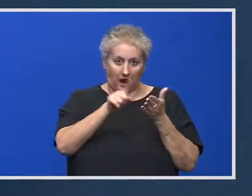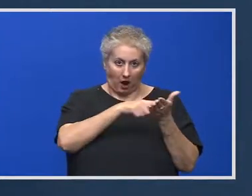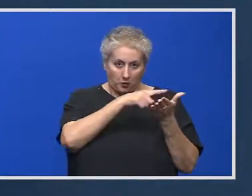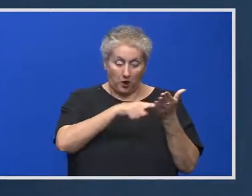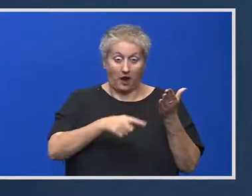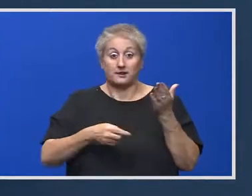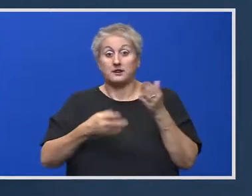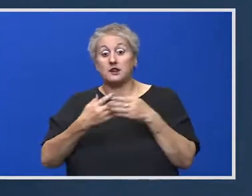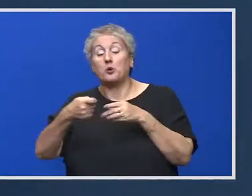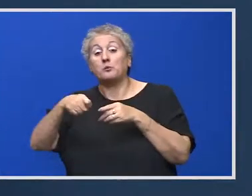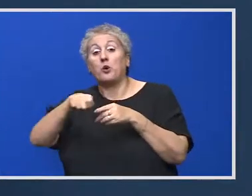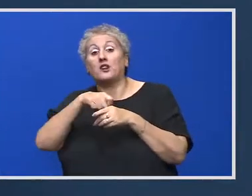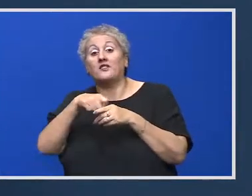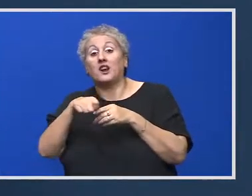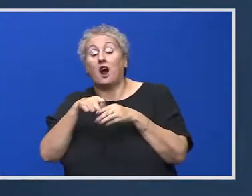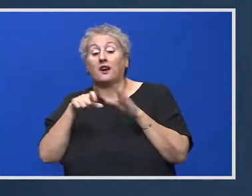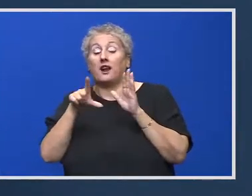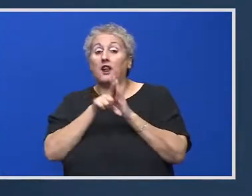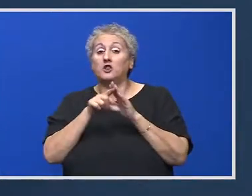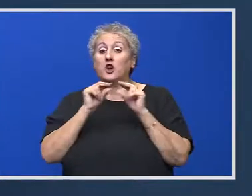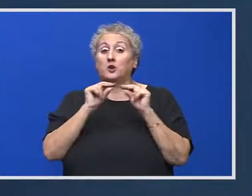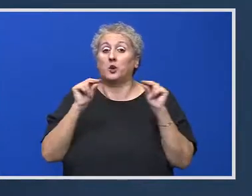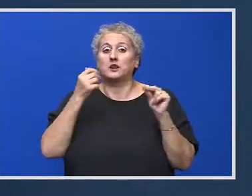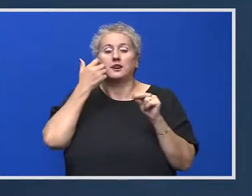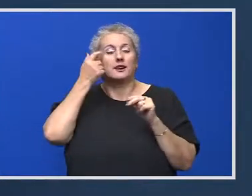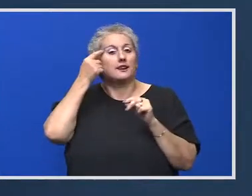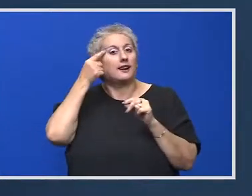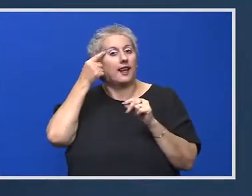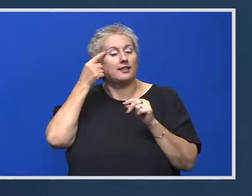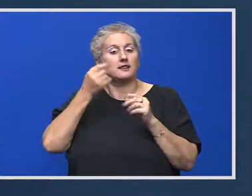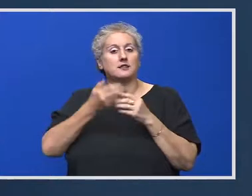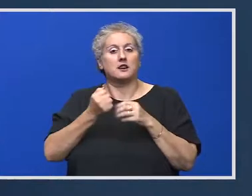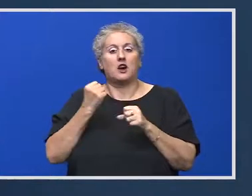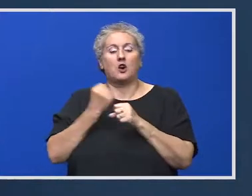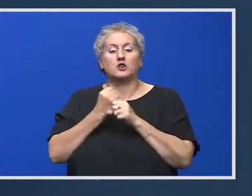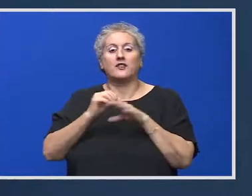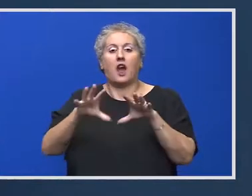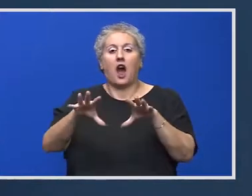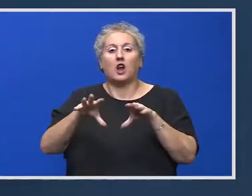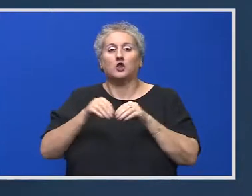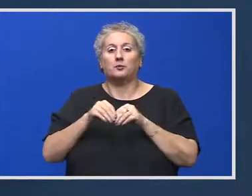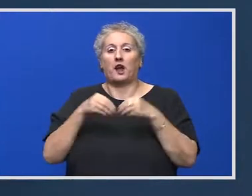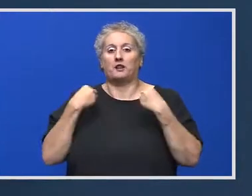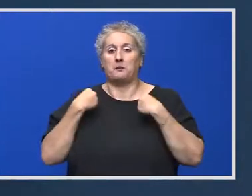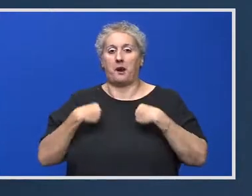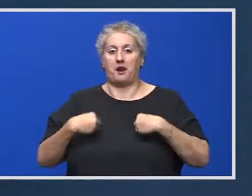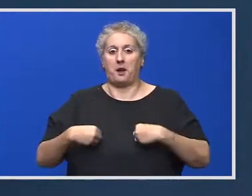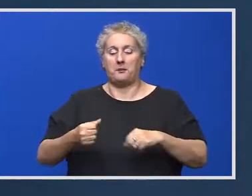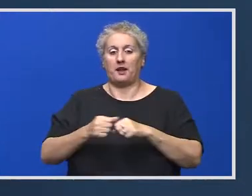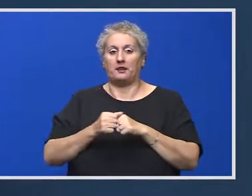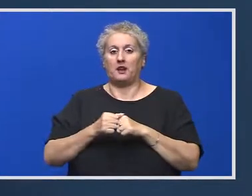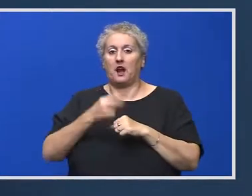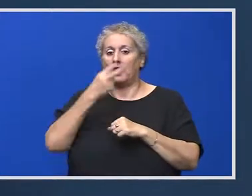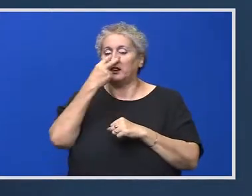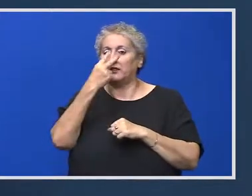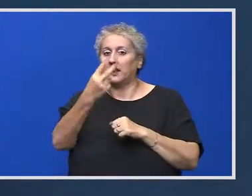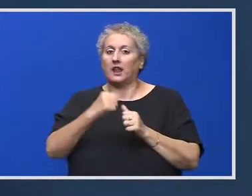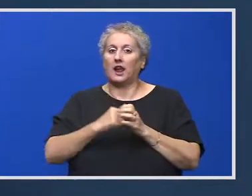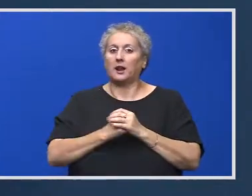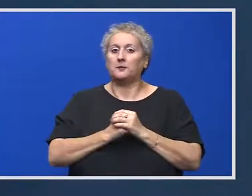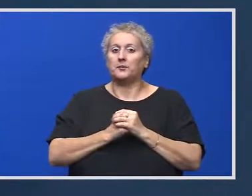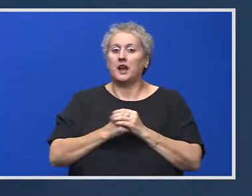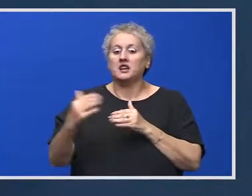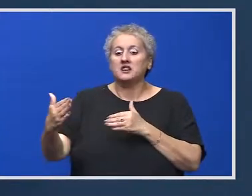modificări adusă la legea educației și când preconizați că va fi adoptat în Parlament, având în vedere că